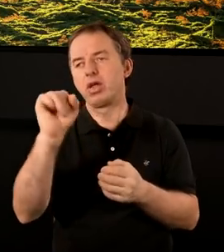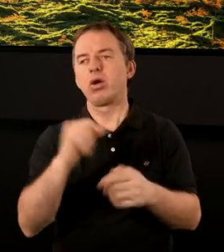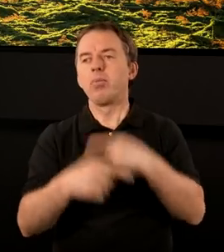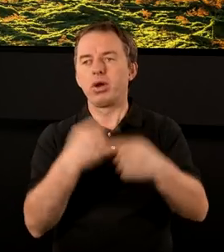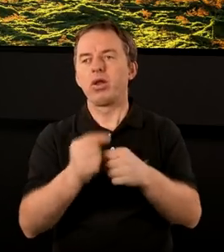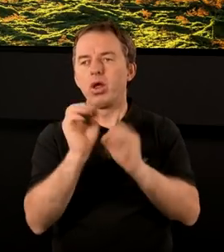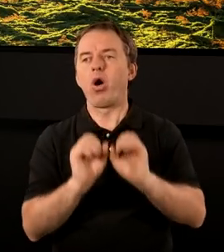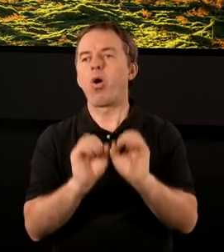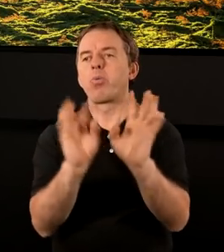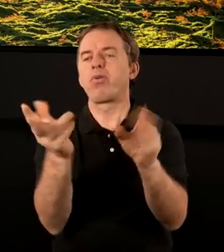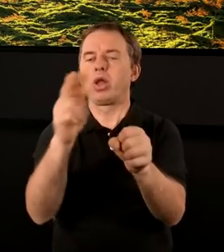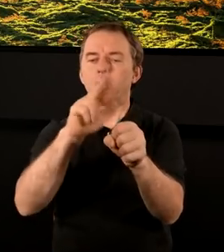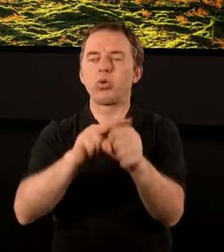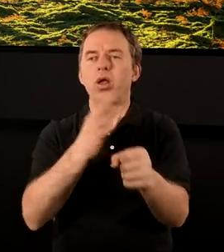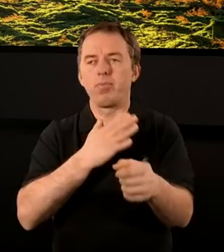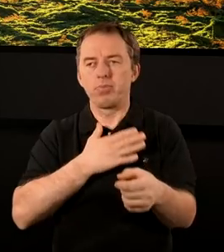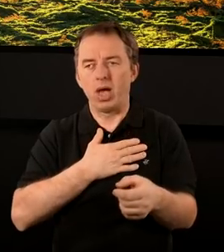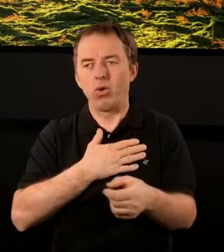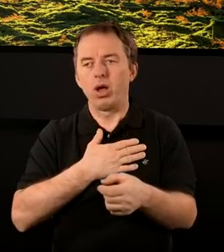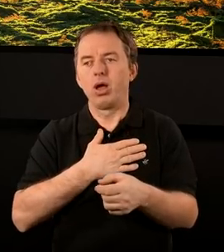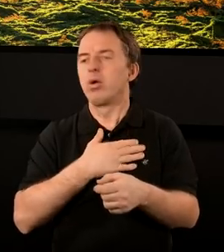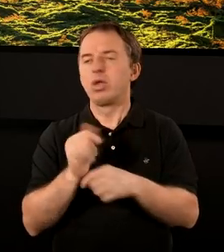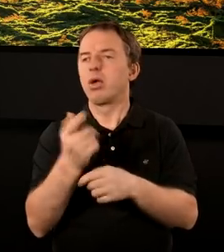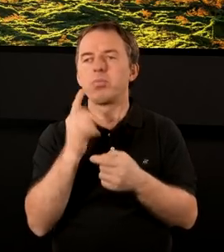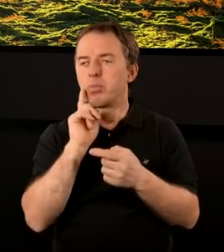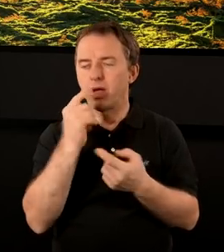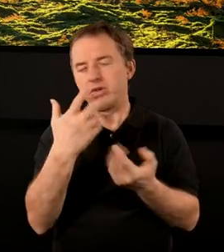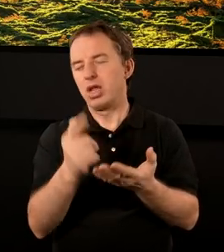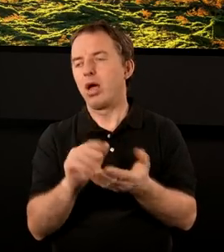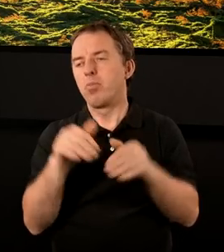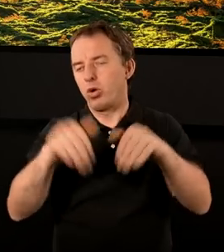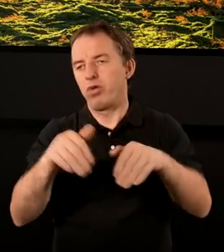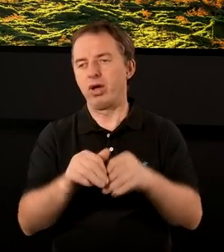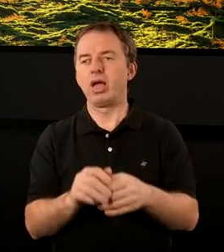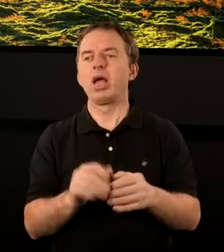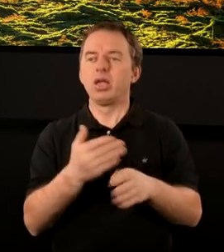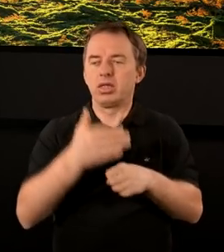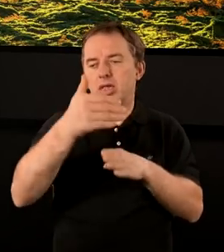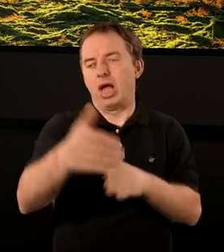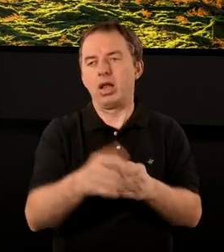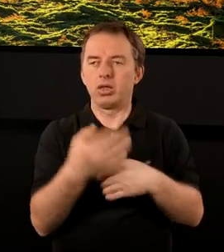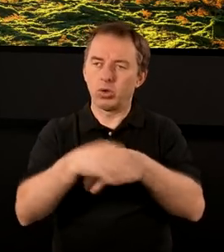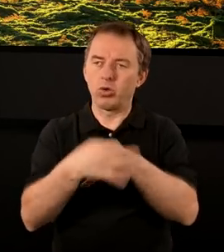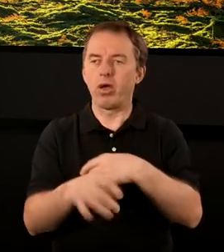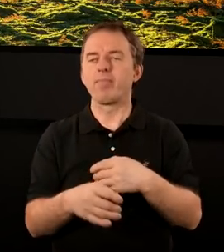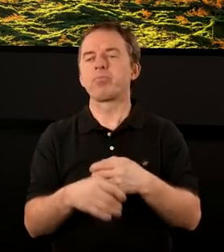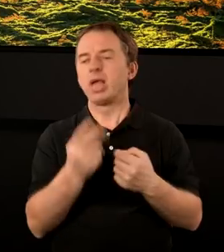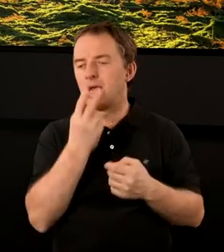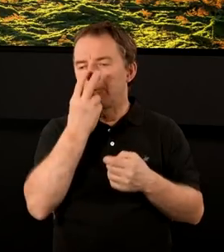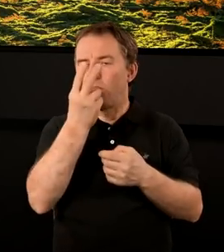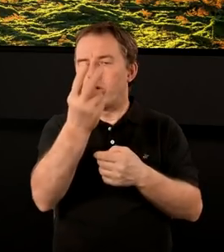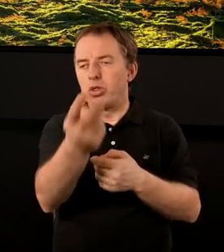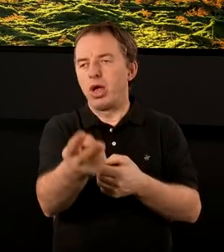przywileju, bo objawienie, które miał, było czymś naprawdę niebywałem. Ale idźmy dalej. Kiedy